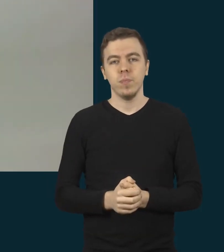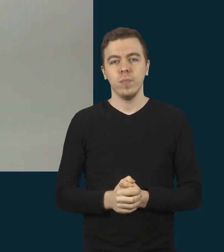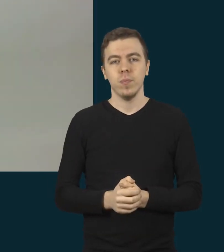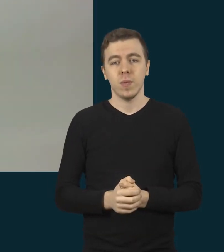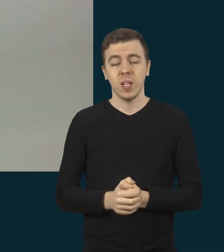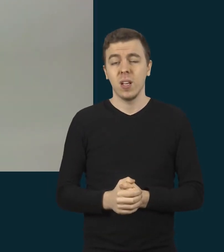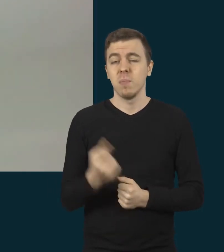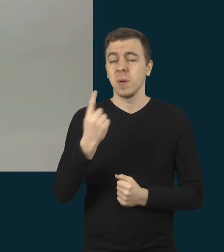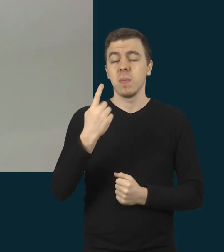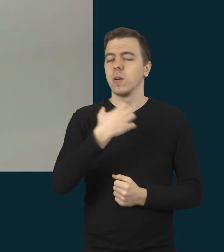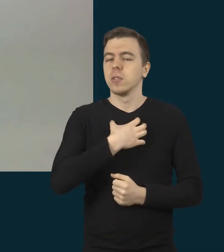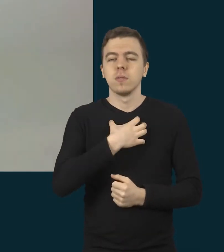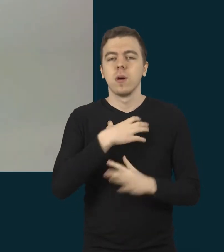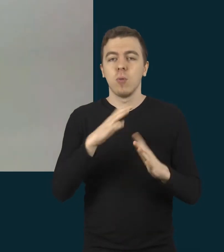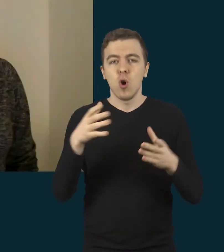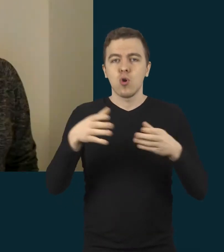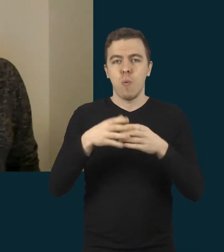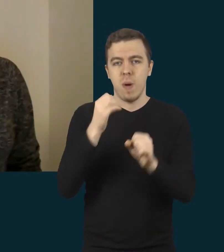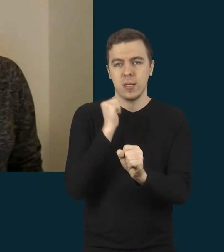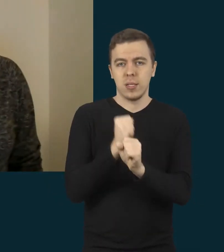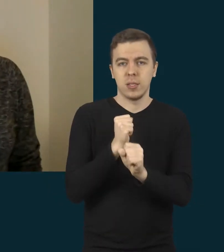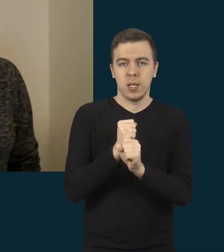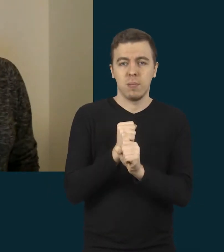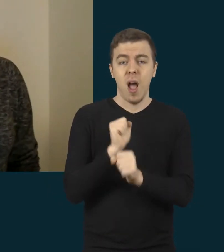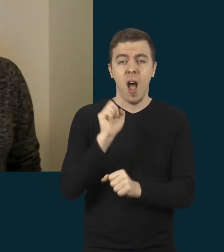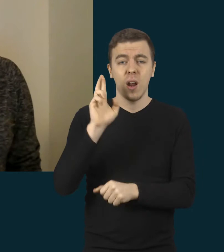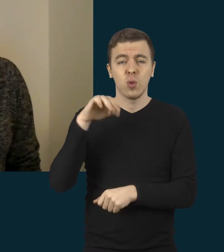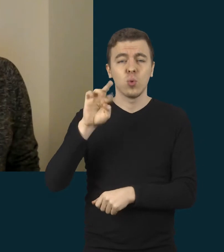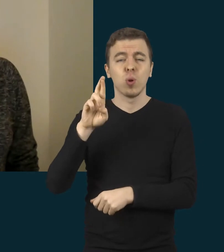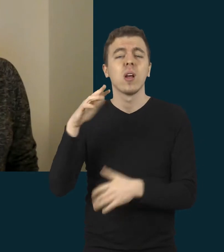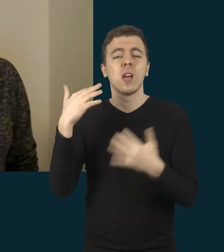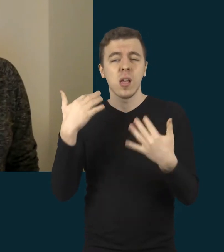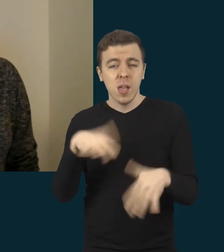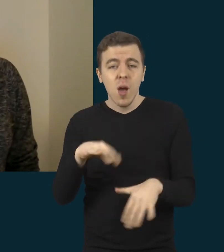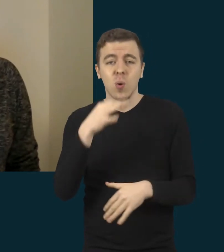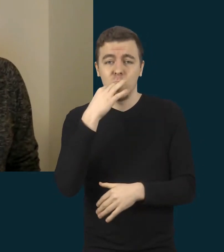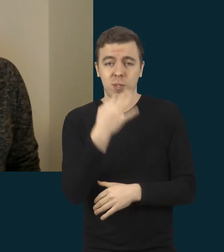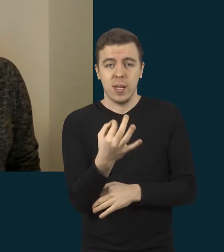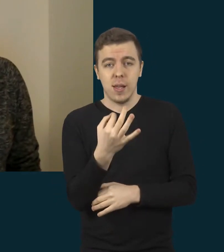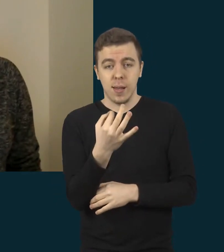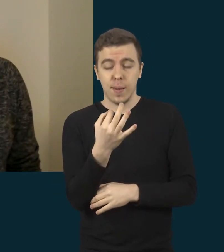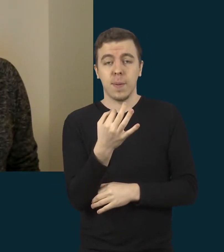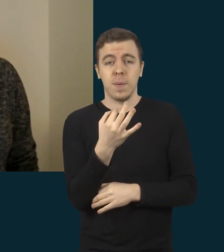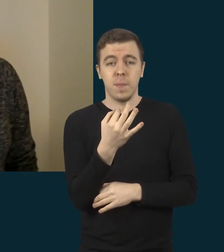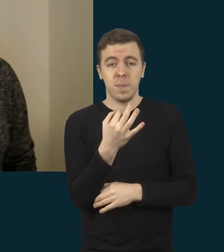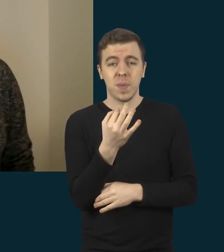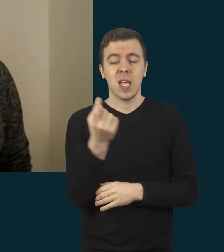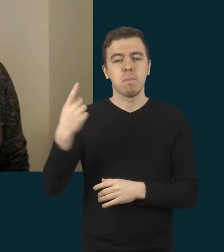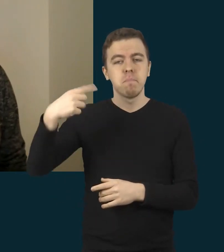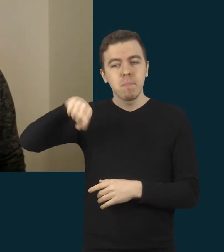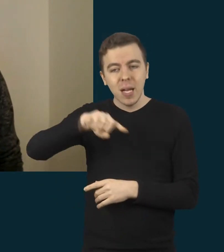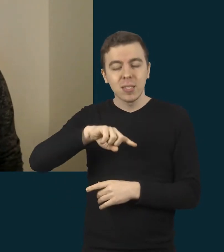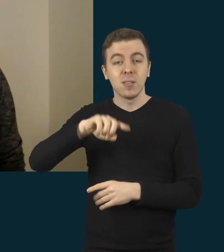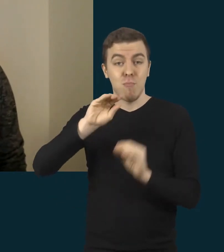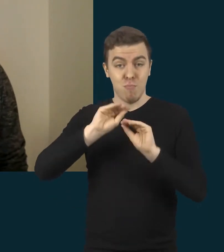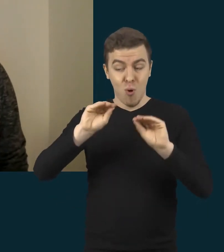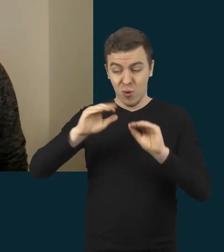komandinis darbas. Kaip ir Artūras jau minėjo, kad pirmiausia, tai mes susibūrėm į vieną,